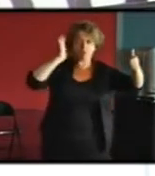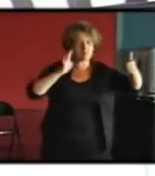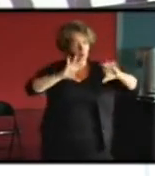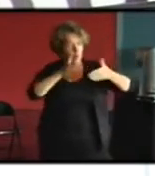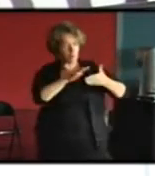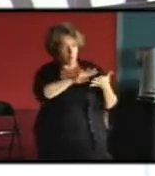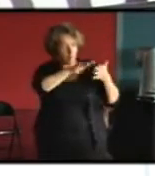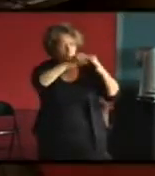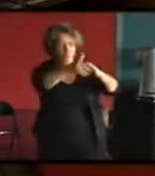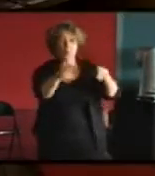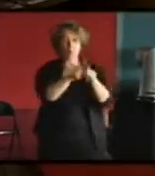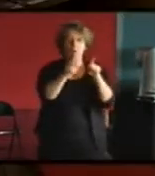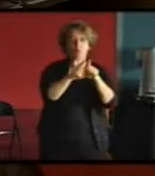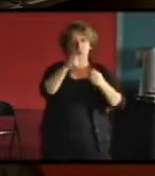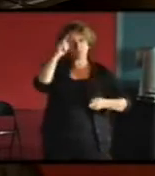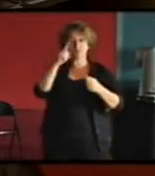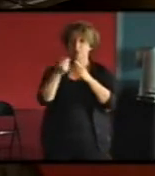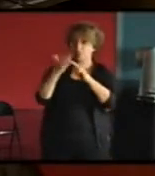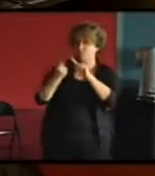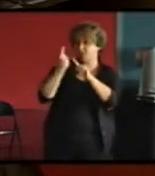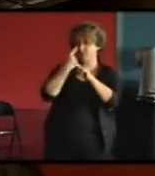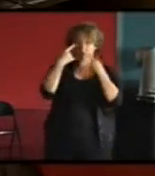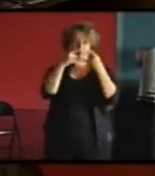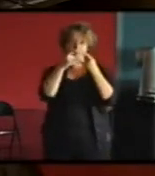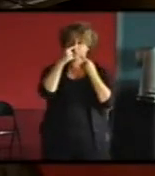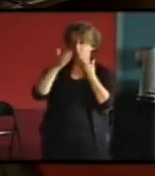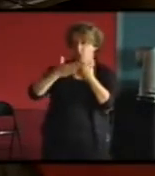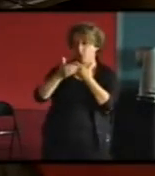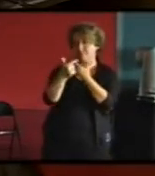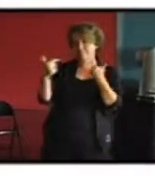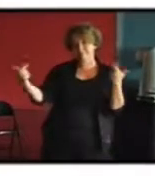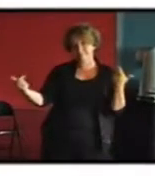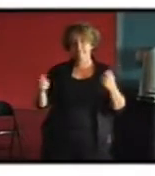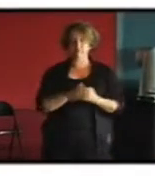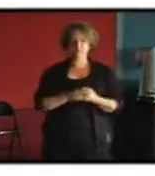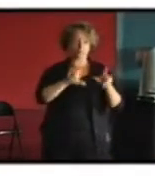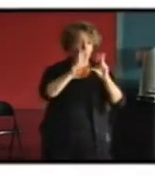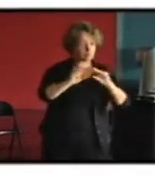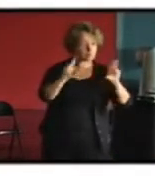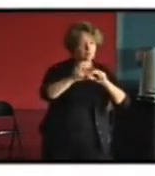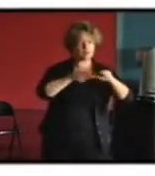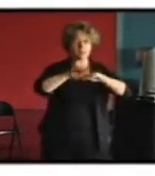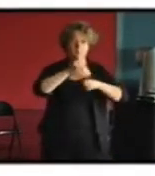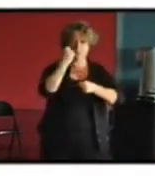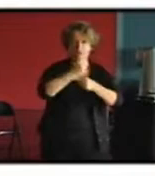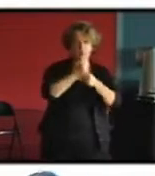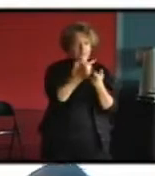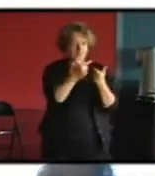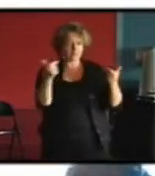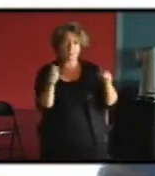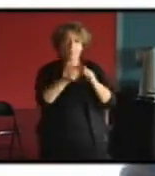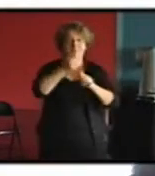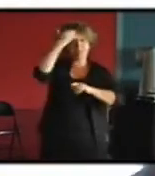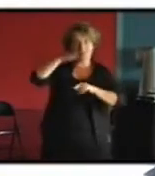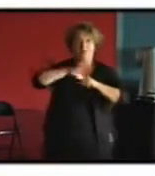les portes par exemple pour expliquer un petit peu qu'il y a des façons de faire et il y a des savoir-faire aussi et c'est ce